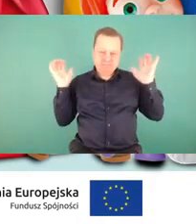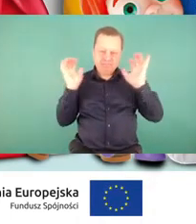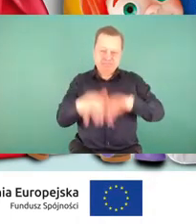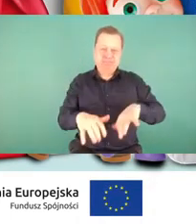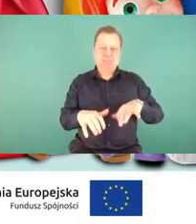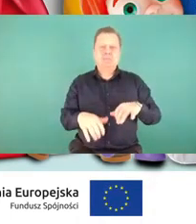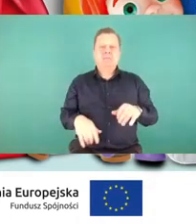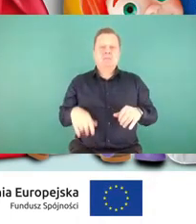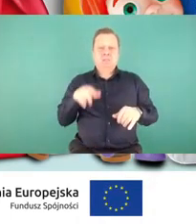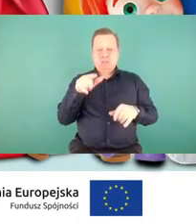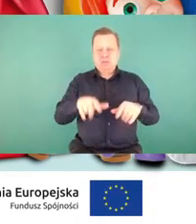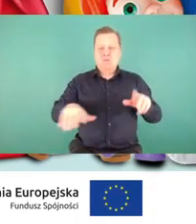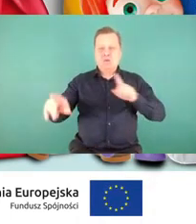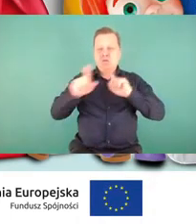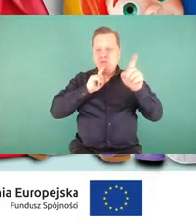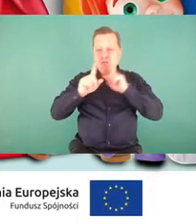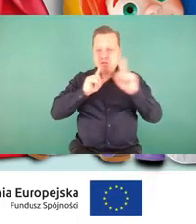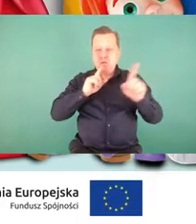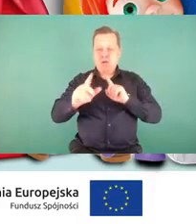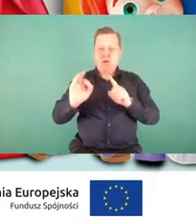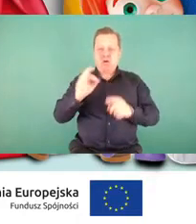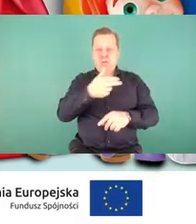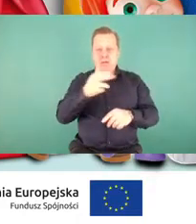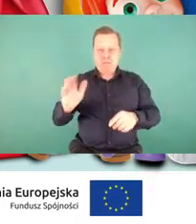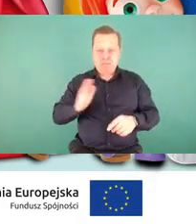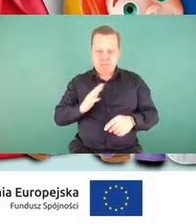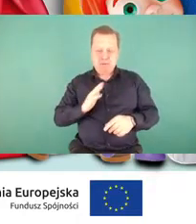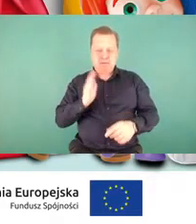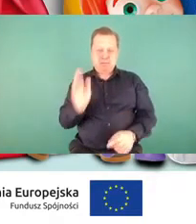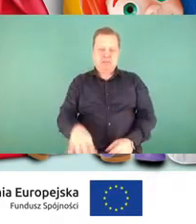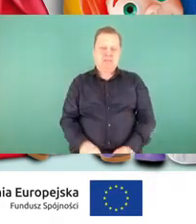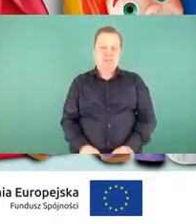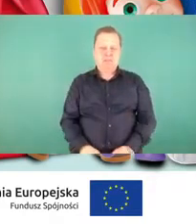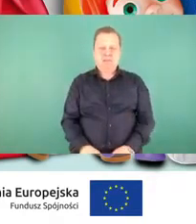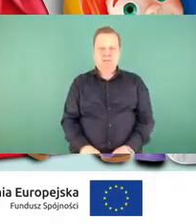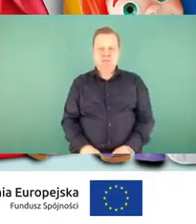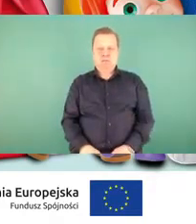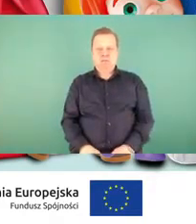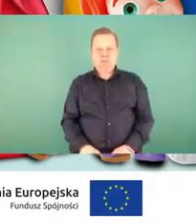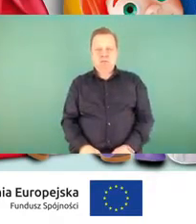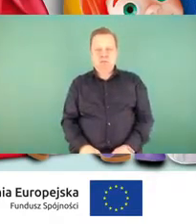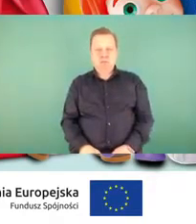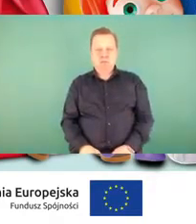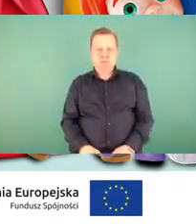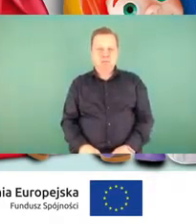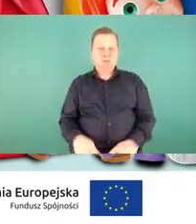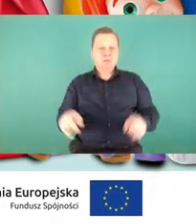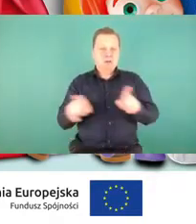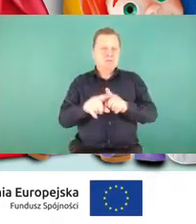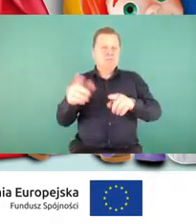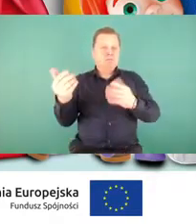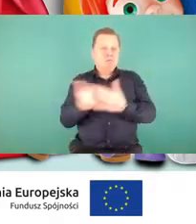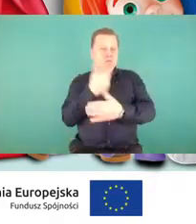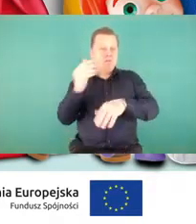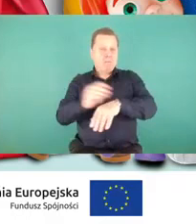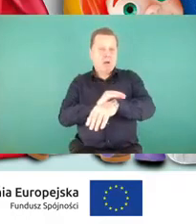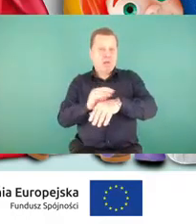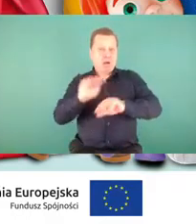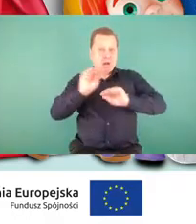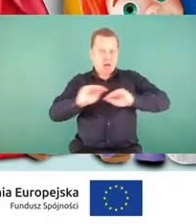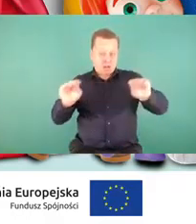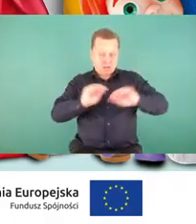przestrzeń do tego, by rozmawiać o bezpieczeństwie, o którym mówimy w ramach tego projektu. To także nowe materiały edukacyjne, które będą